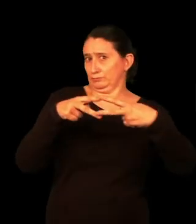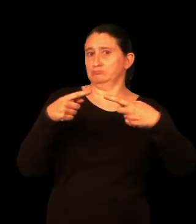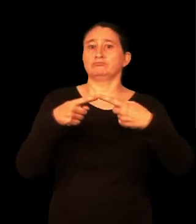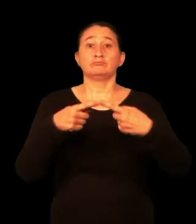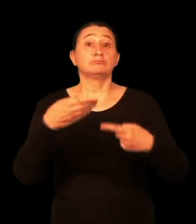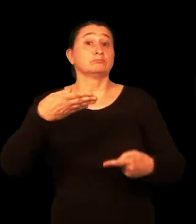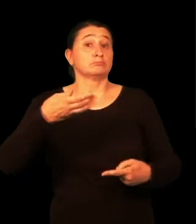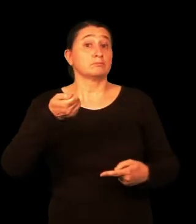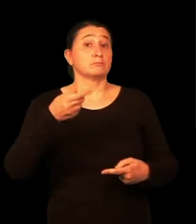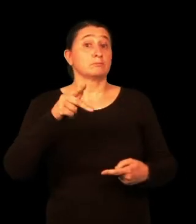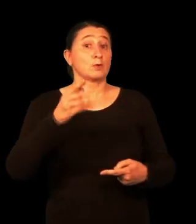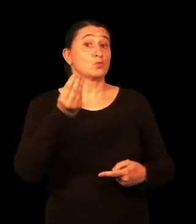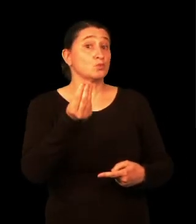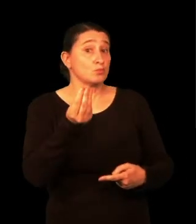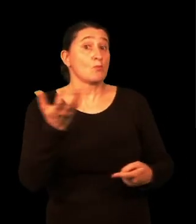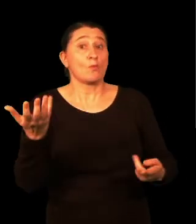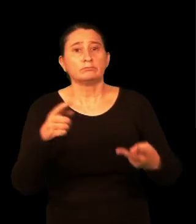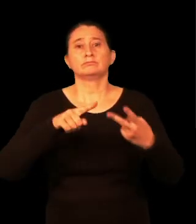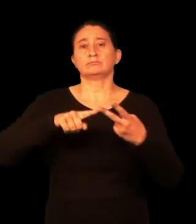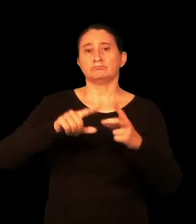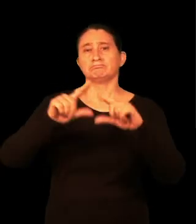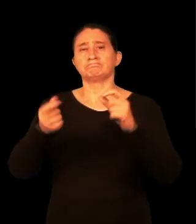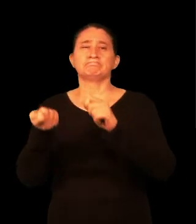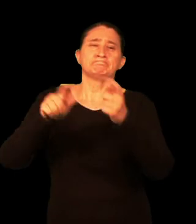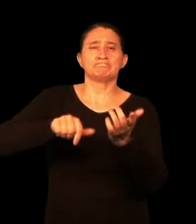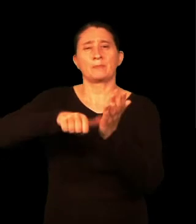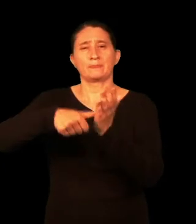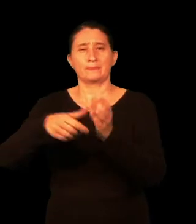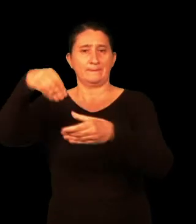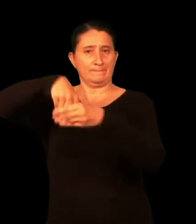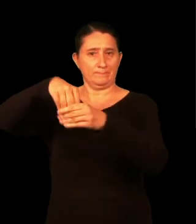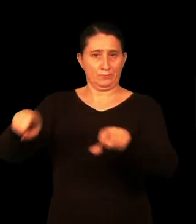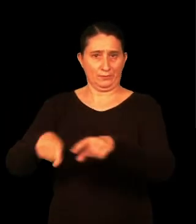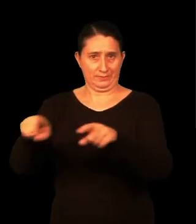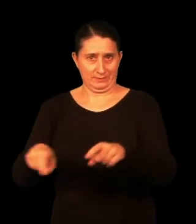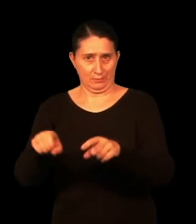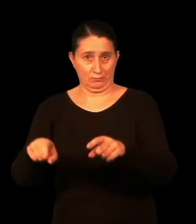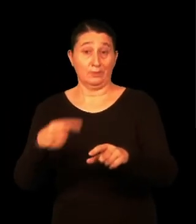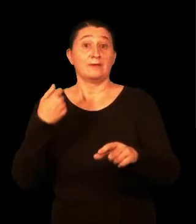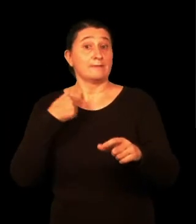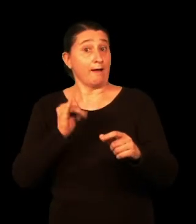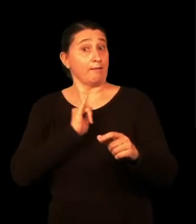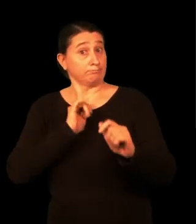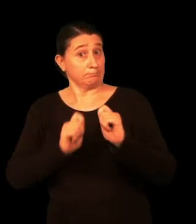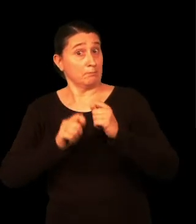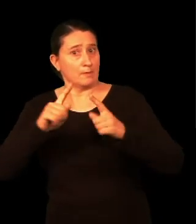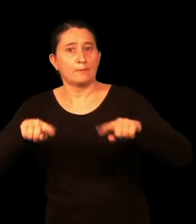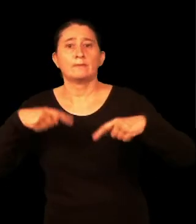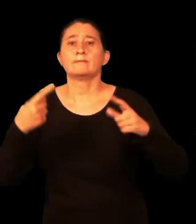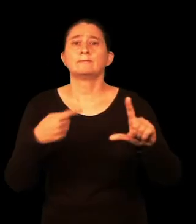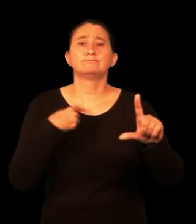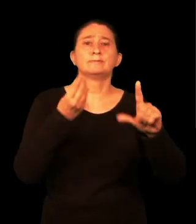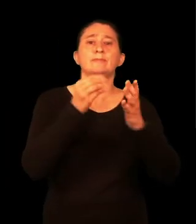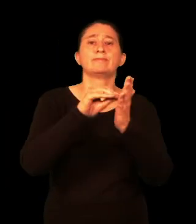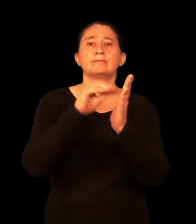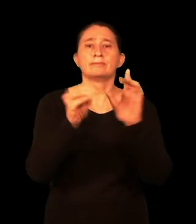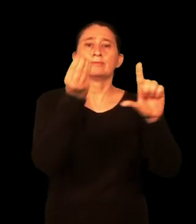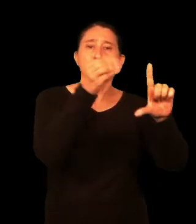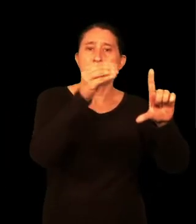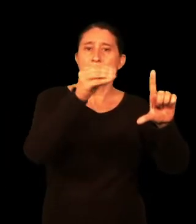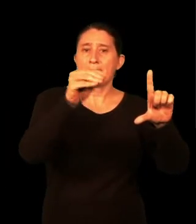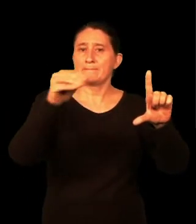Identifikatzeko bakku edo ziurta giri digitala beharko duzu. Webin primakian,